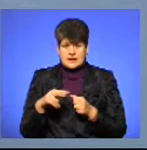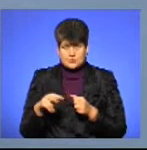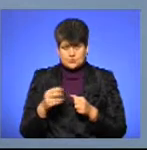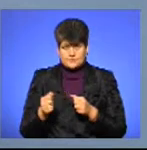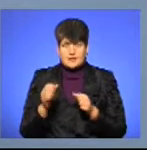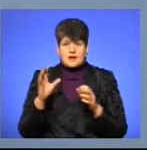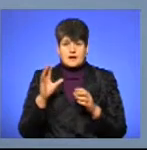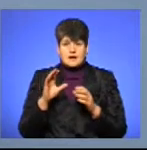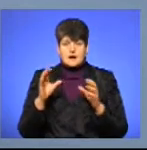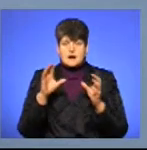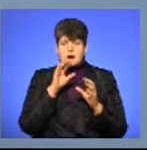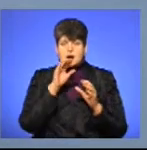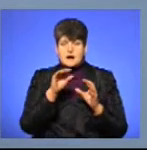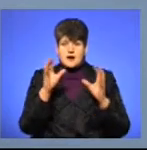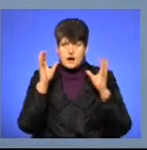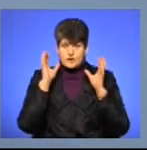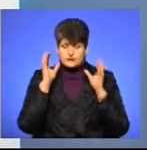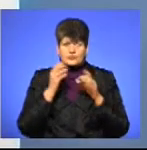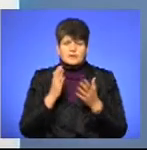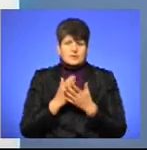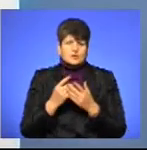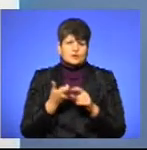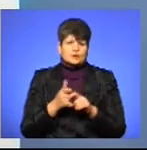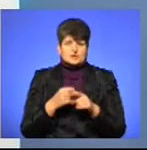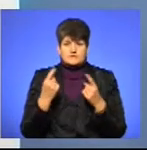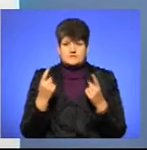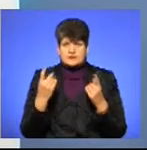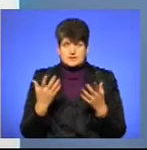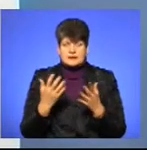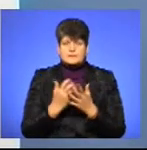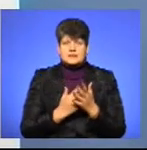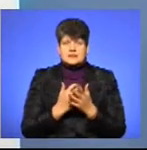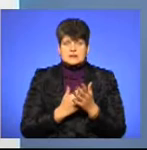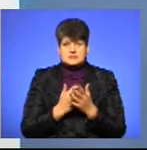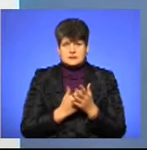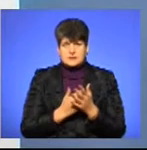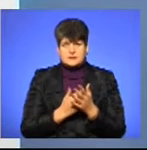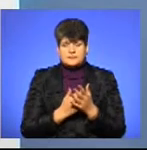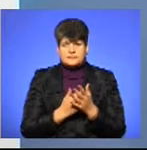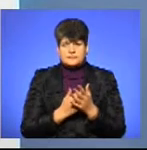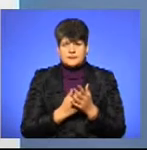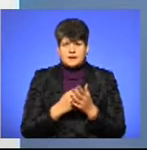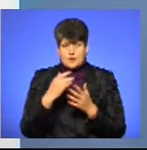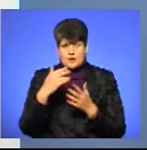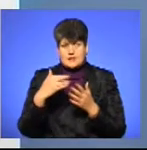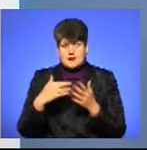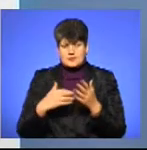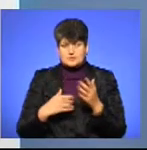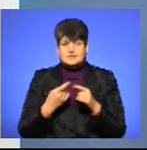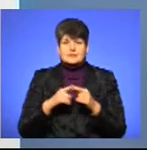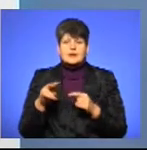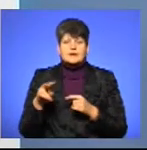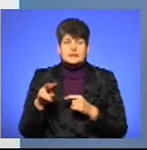Як аудіолітературу, вони мають дуже велику, скажімо так, запас і колекцію цієї